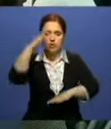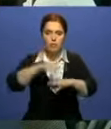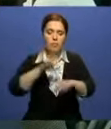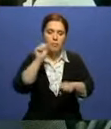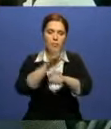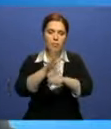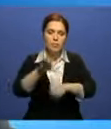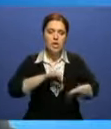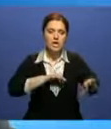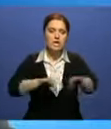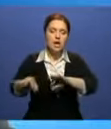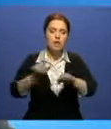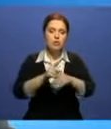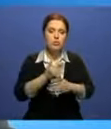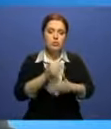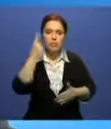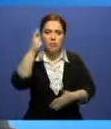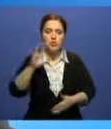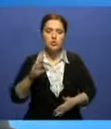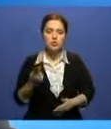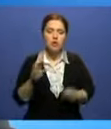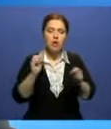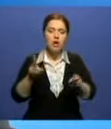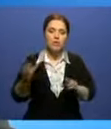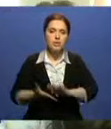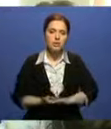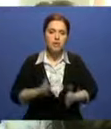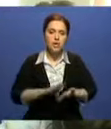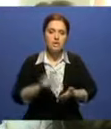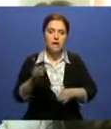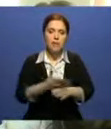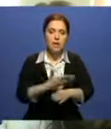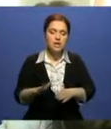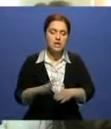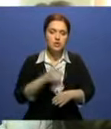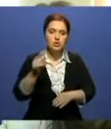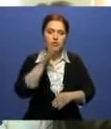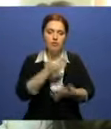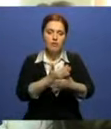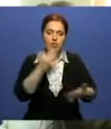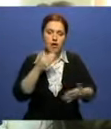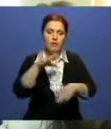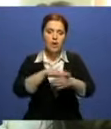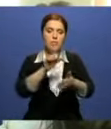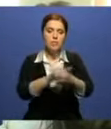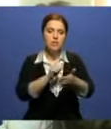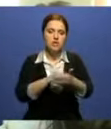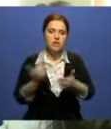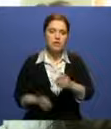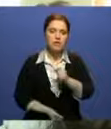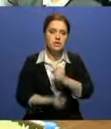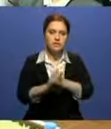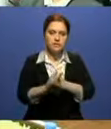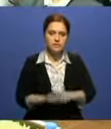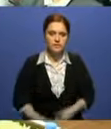разработать карту прогнозирования социальной напряжённости по отраслям, чтобы своевременно выявлять причины их возникновения.